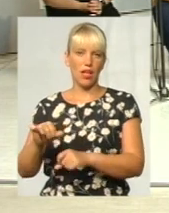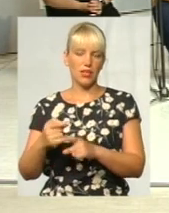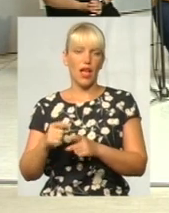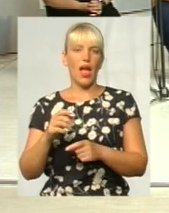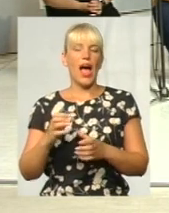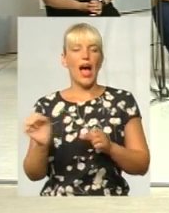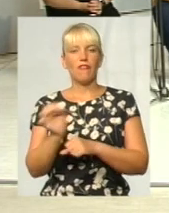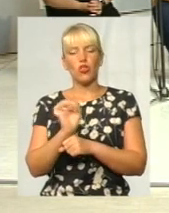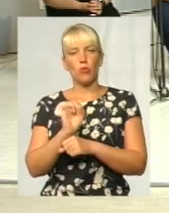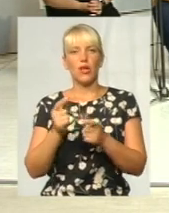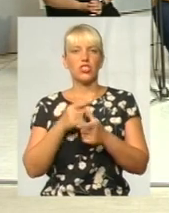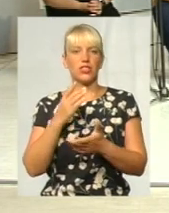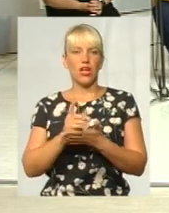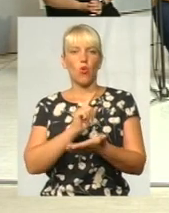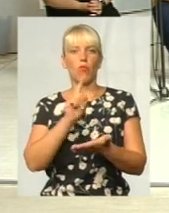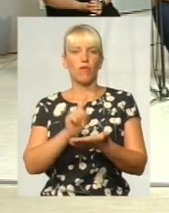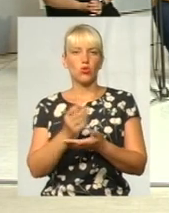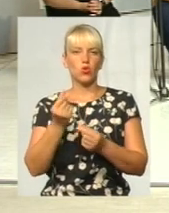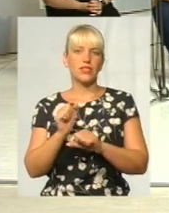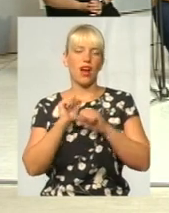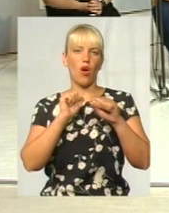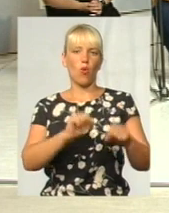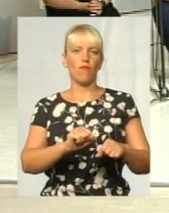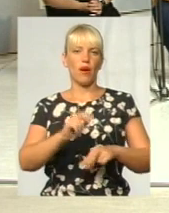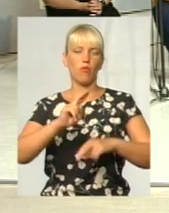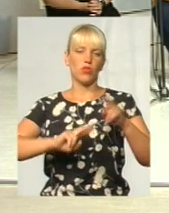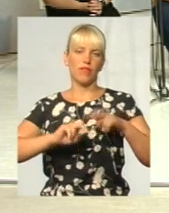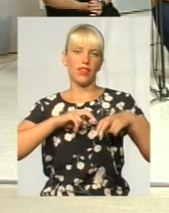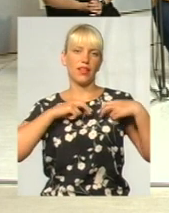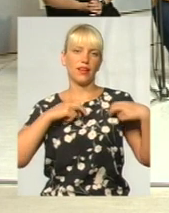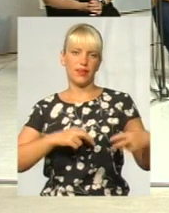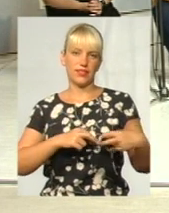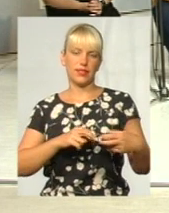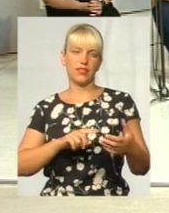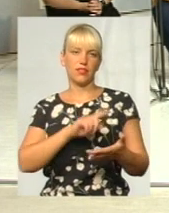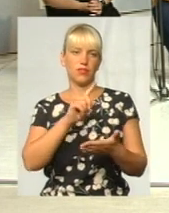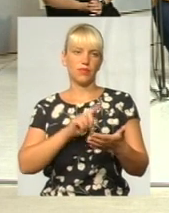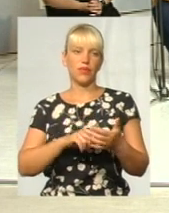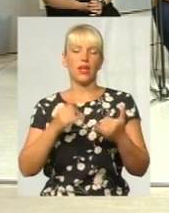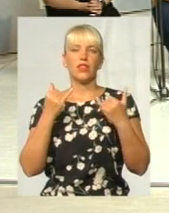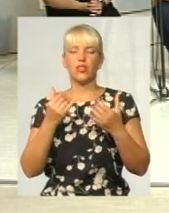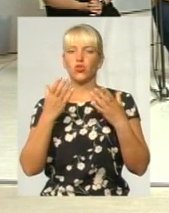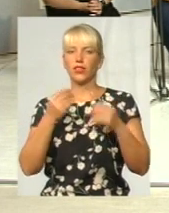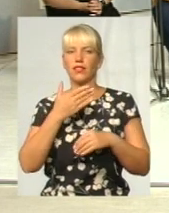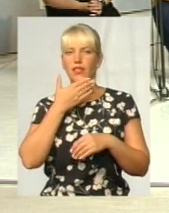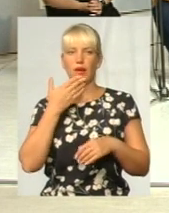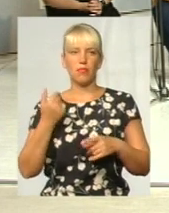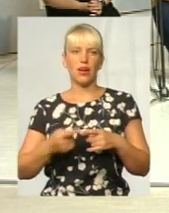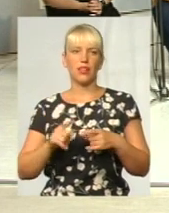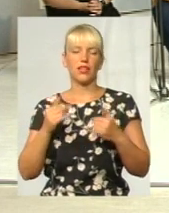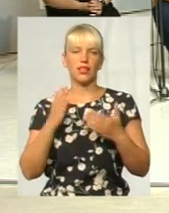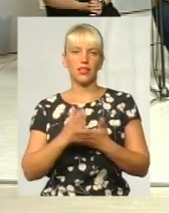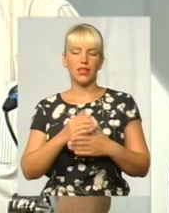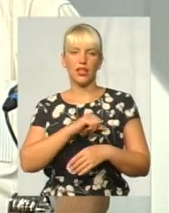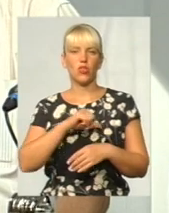А чи є обов'язковим страхуванням будівельних ризиків? От власне, ризиків щодо майна. Є